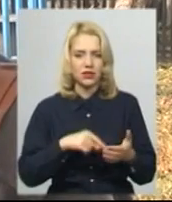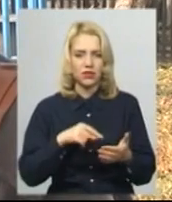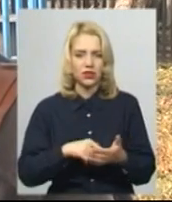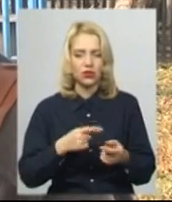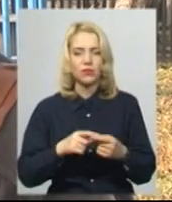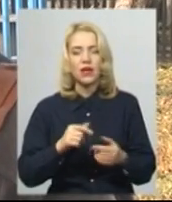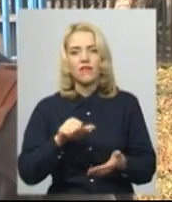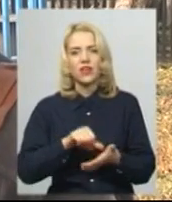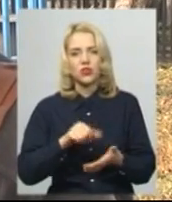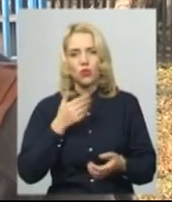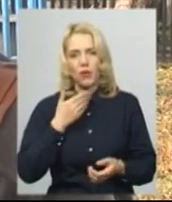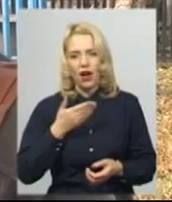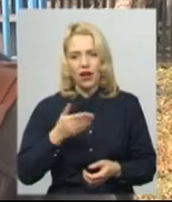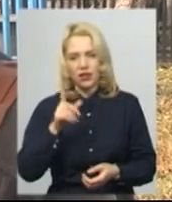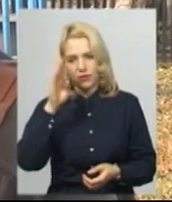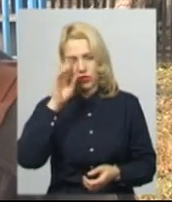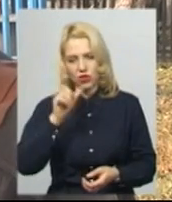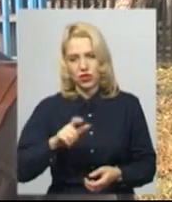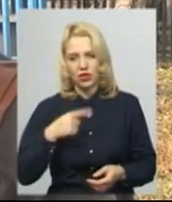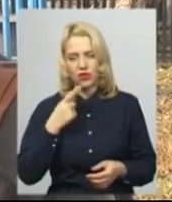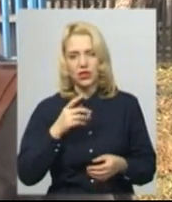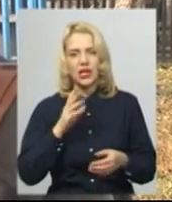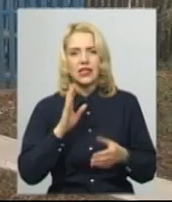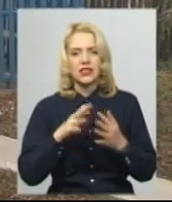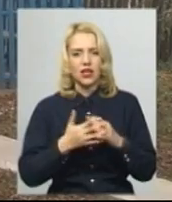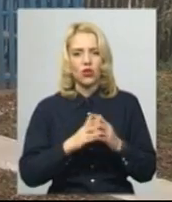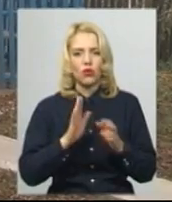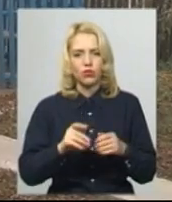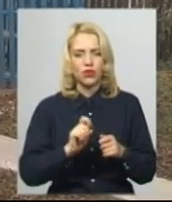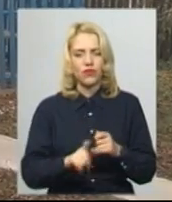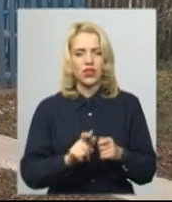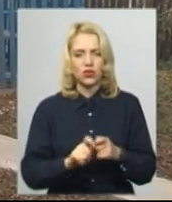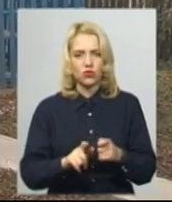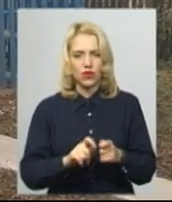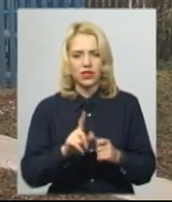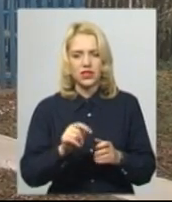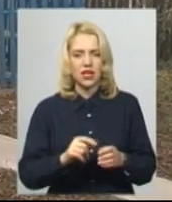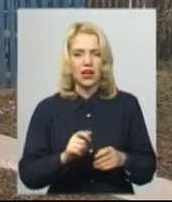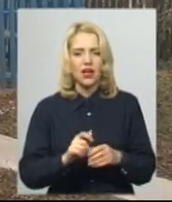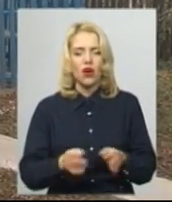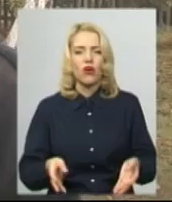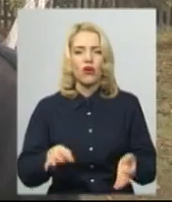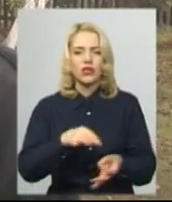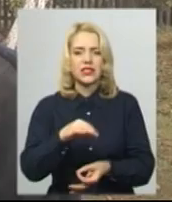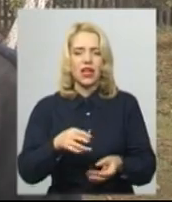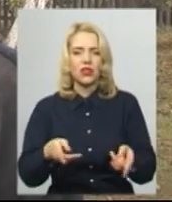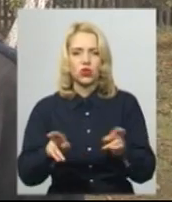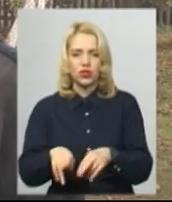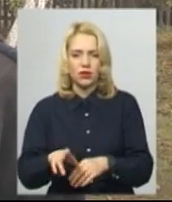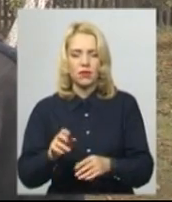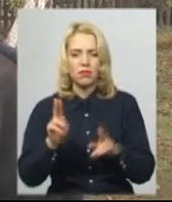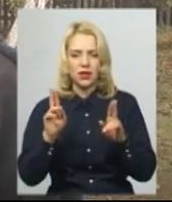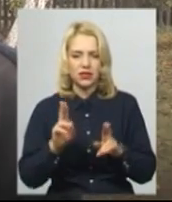Анатолій Тимошенко. Каже, в складі Хмельницького ТГ село буде фінансуватися за остаточним принципом, тож доцільно об'єднуватись з сусідніми селами. Якщо в нас